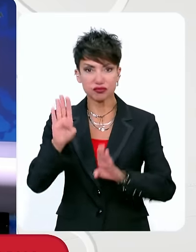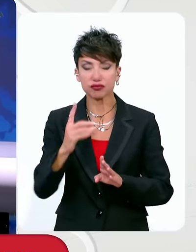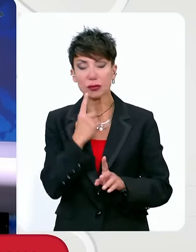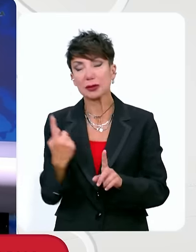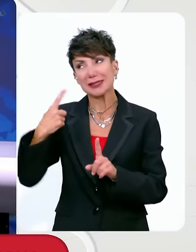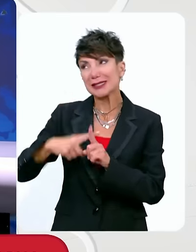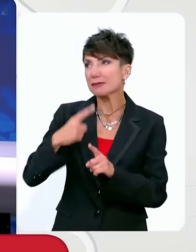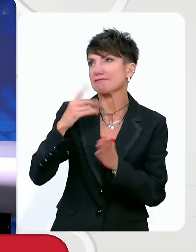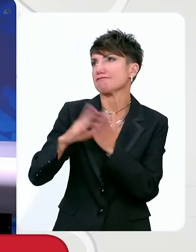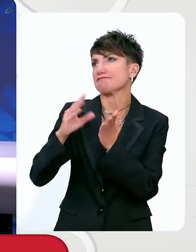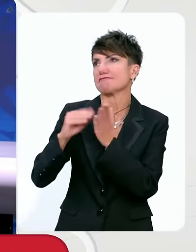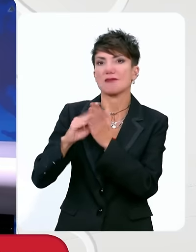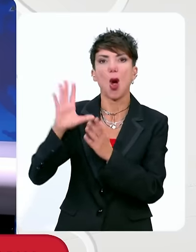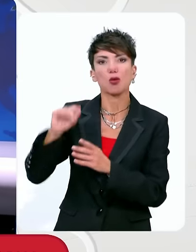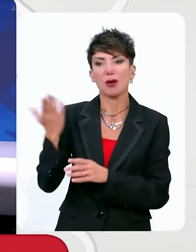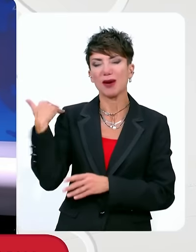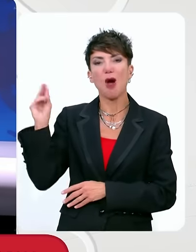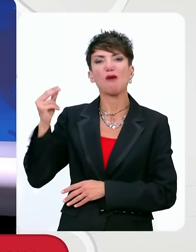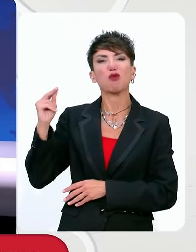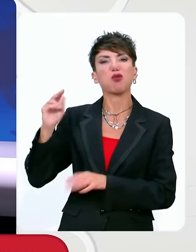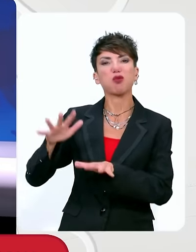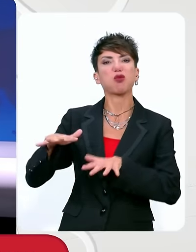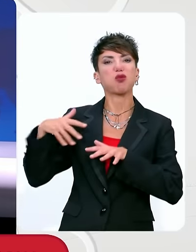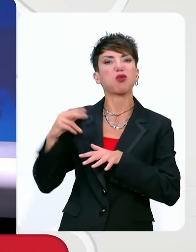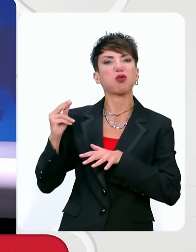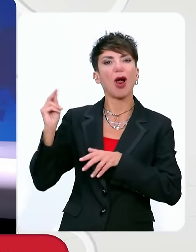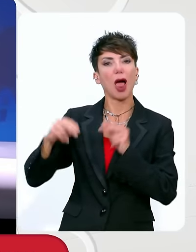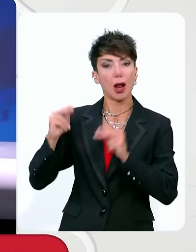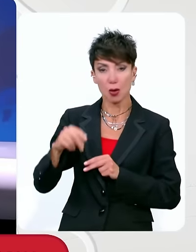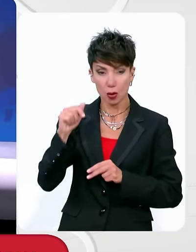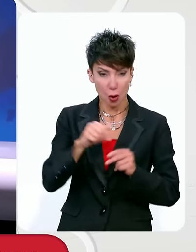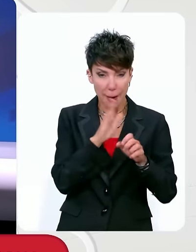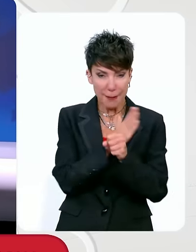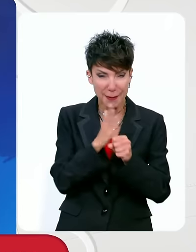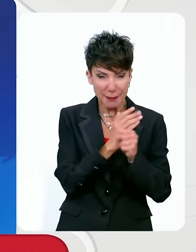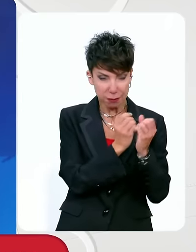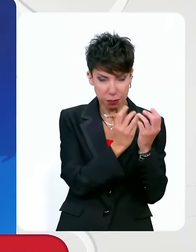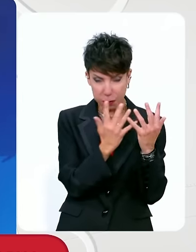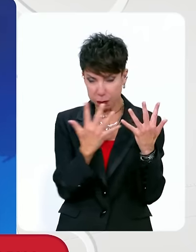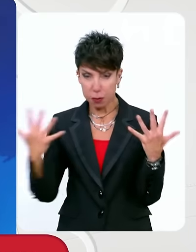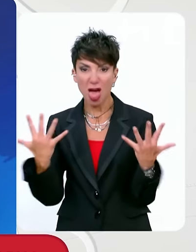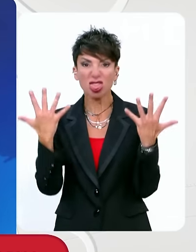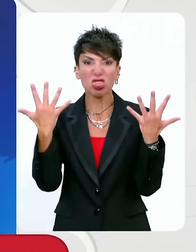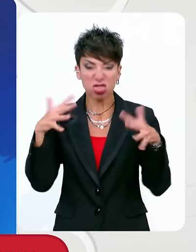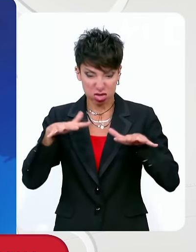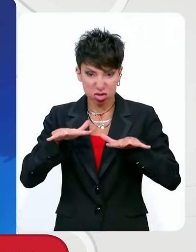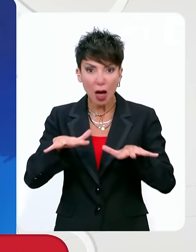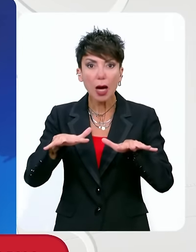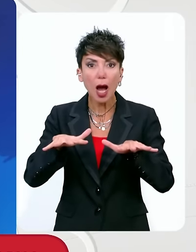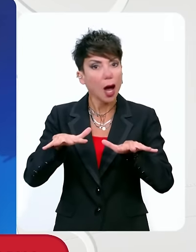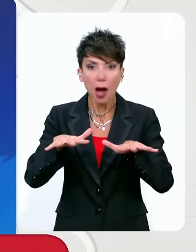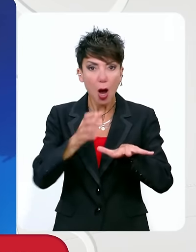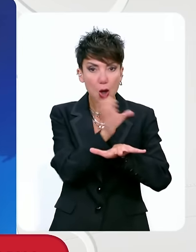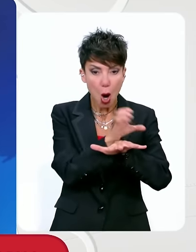κατακαιρματισμένη αντιπολίτευση, κύριε Γραμματέα. Έχουμε πάρα πολλά κόμματα. Δέκα κόμματα, για παράδειγμα, αυτήν την ώρα, είναι κοντά ή πάνω από το όριο να μπουν στην